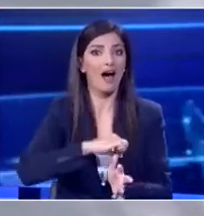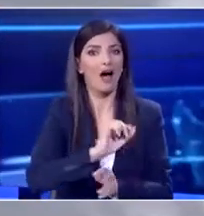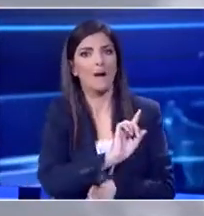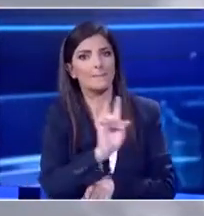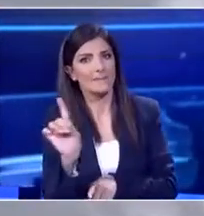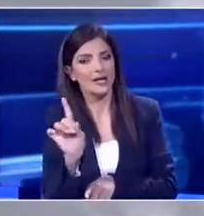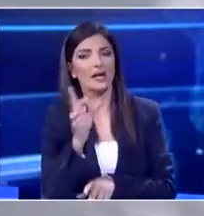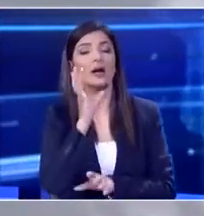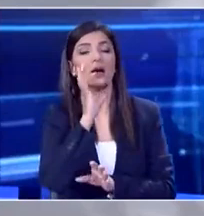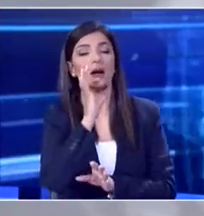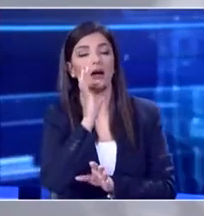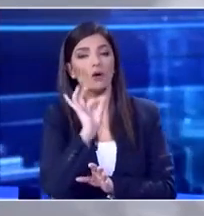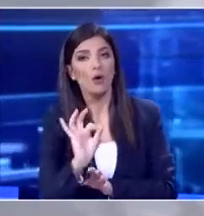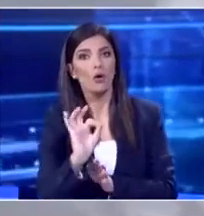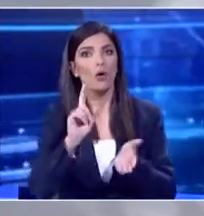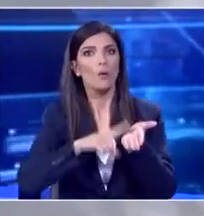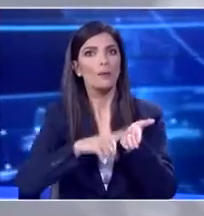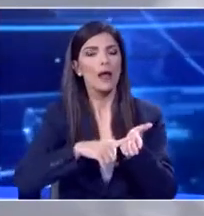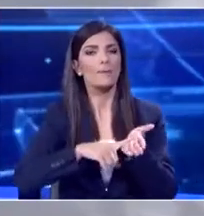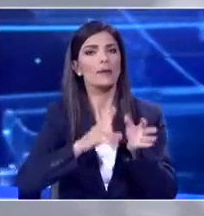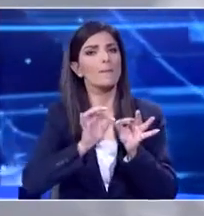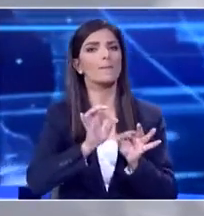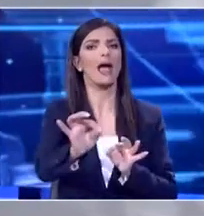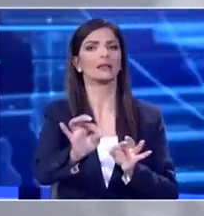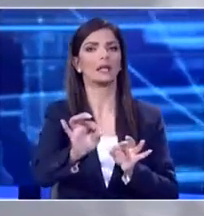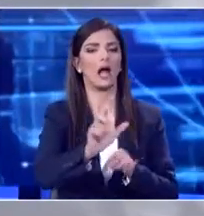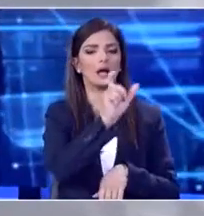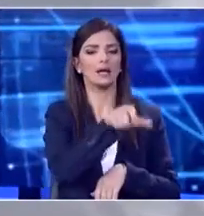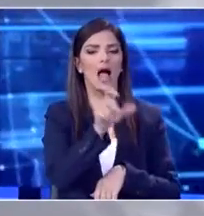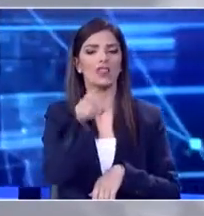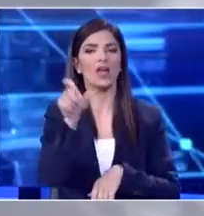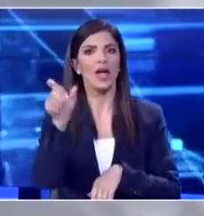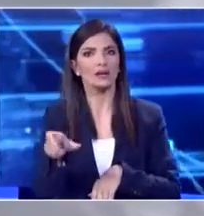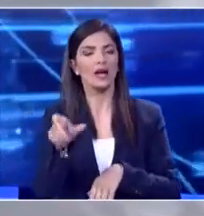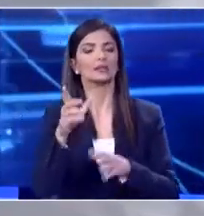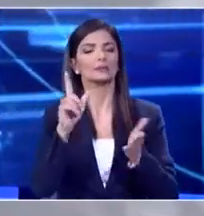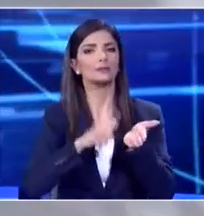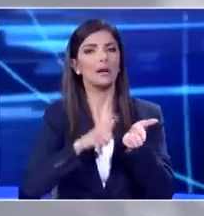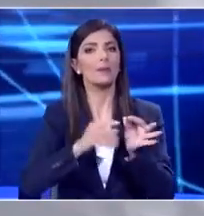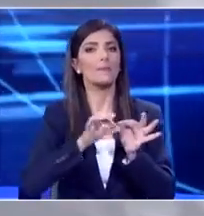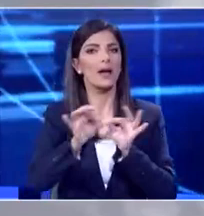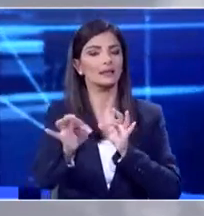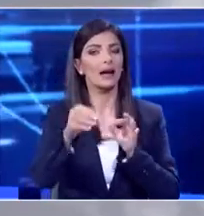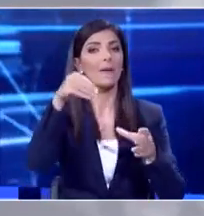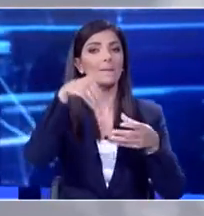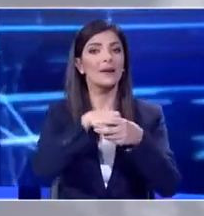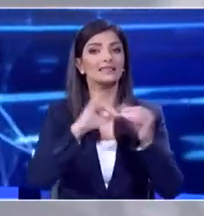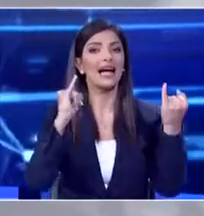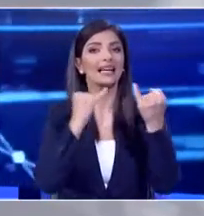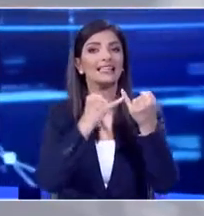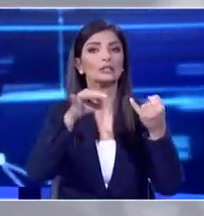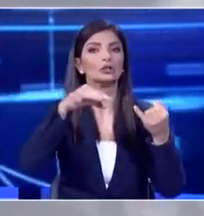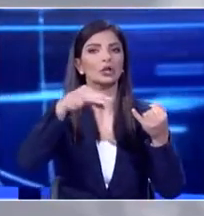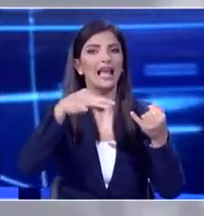δημοσιευτεί πάρα πολλές φορές και υπάρχουν και ειδικοί στο σελίδα μέσω του γραφείου τύπου πληροφοριών όπως για παράδειγμα το